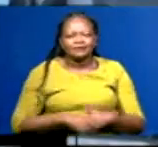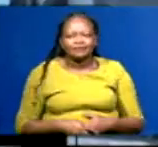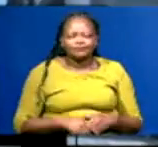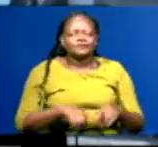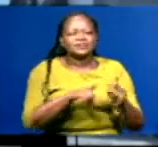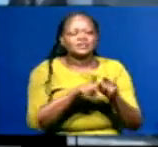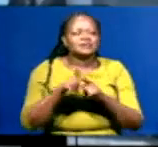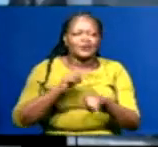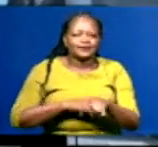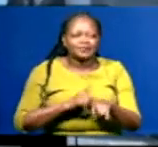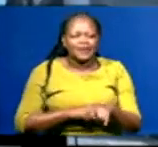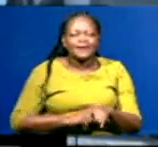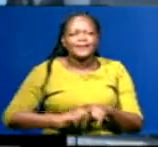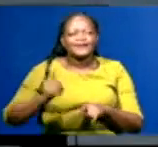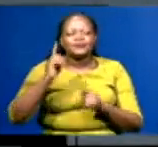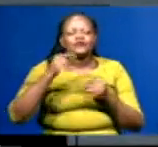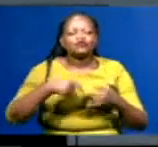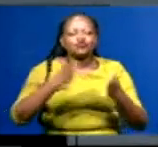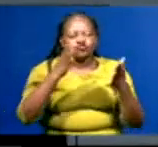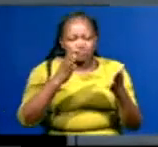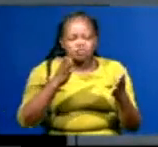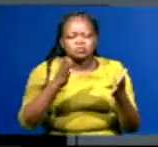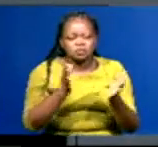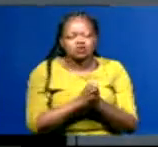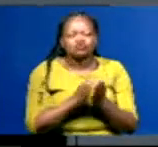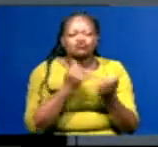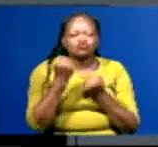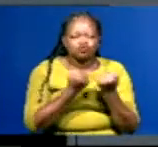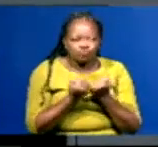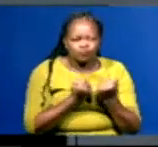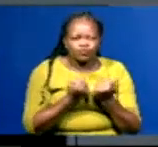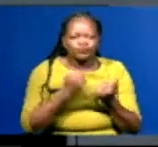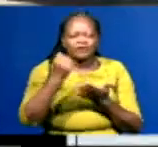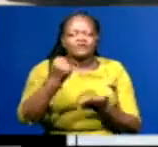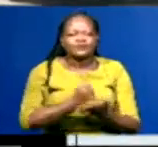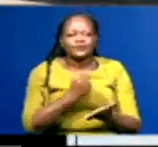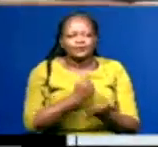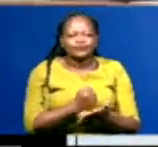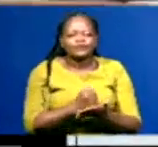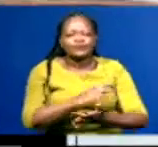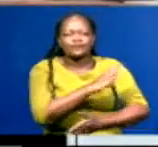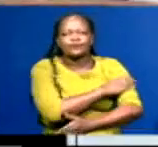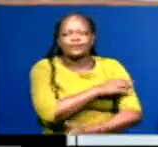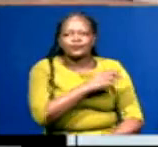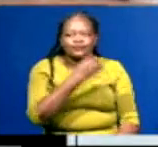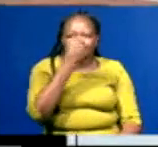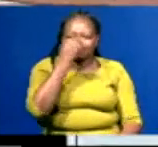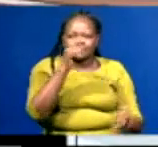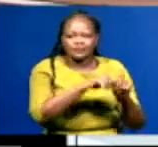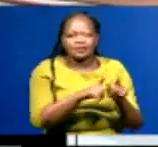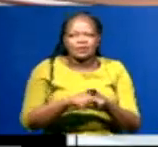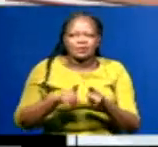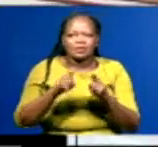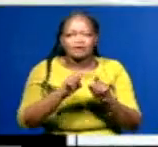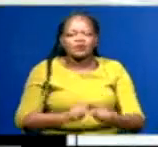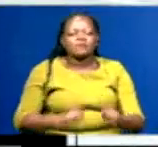huo huo, waziri wa barabara na utukuzi kipchumba Morkomen, amemtewa na hodha William Ruto, kama mkurugenzi wa almashauri